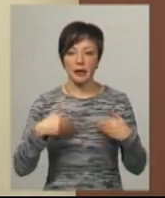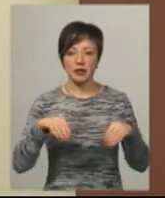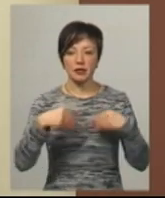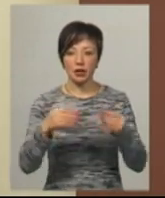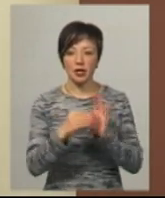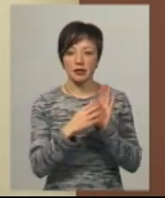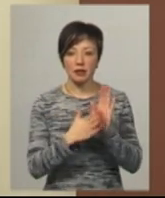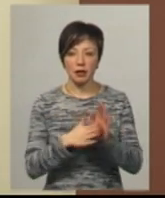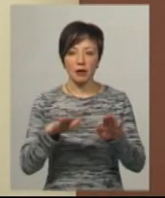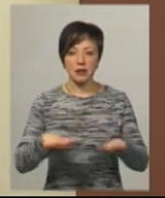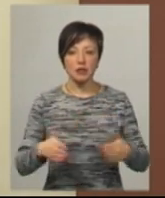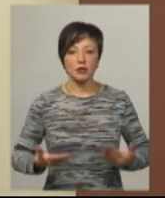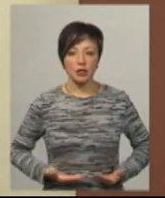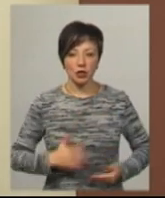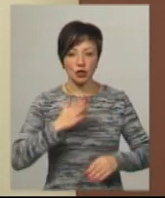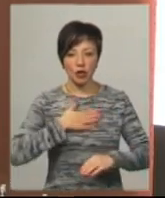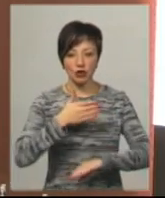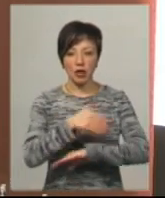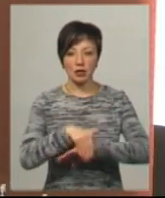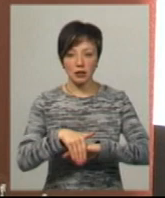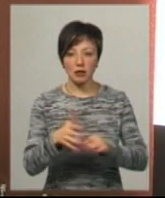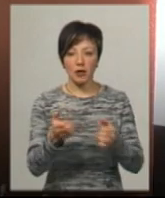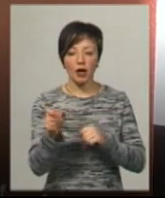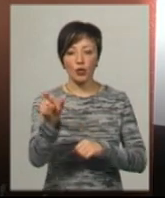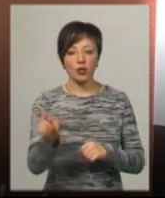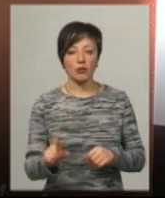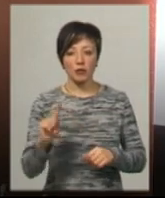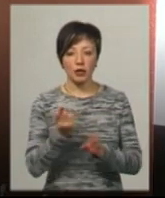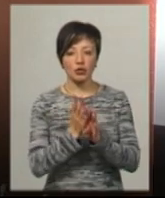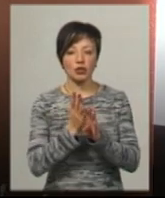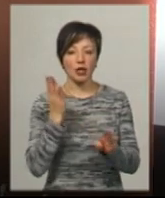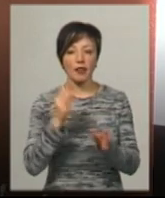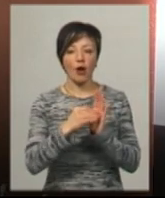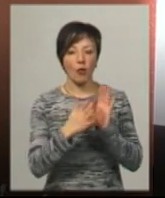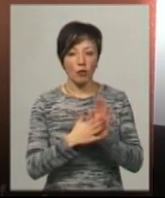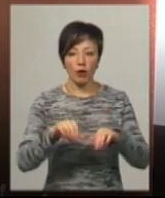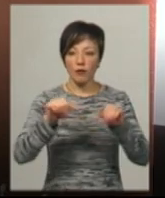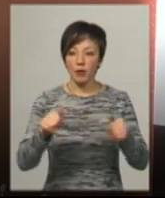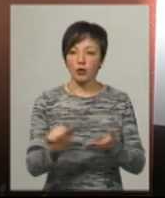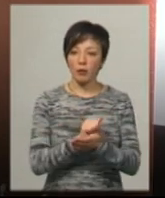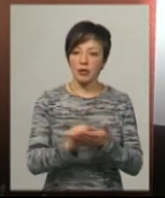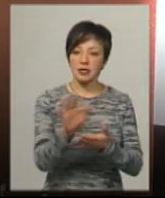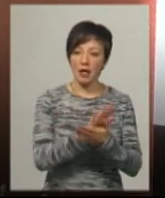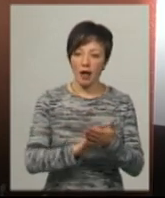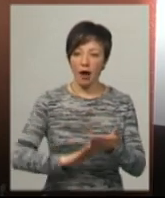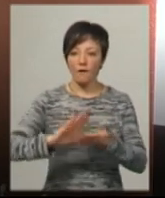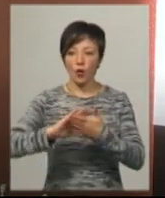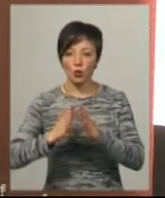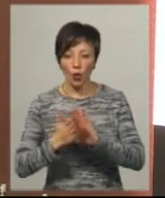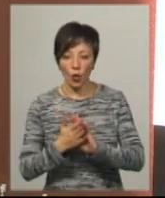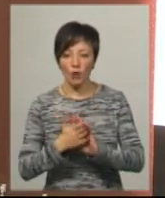реєстрацію місцепроживання за нашою адресою. Беремо людину в першу чергу на облік, оформляємо документи, заяву, договір,